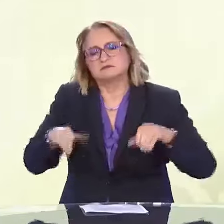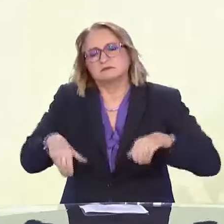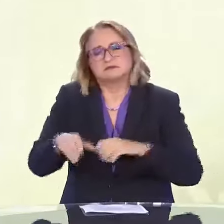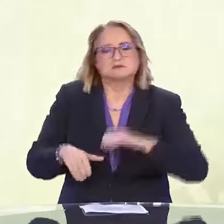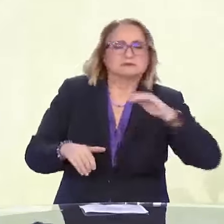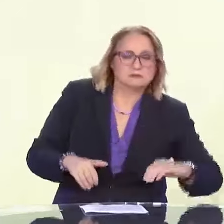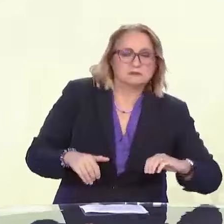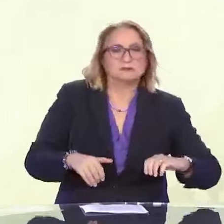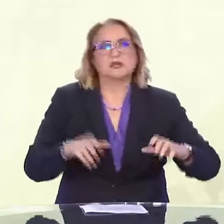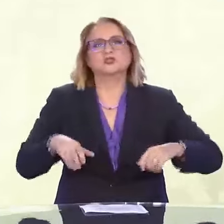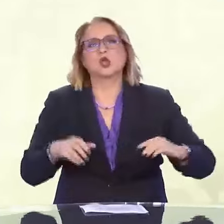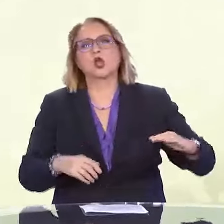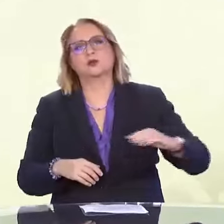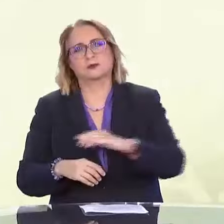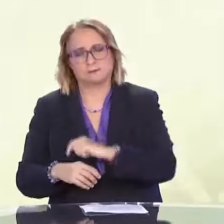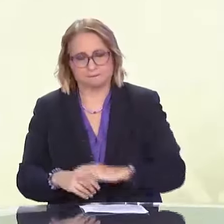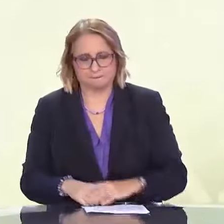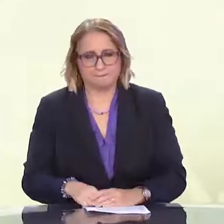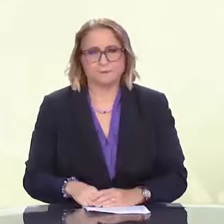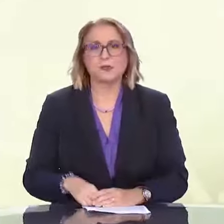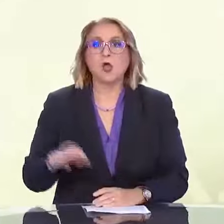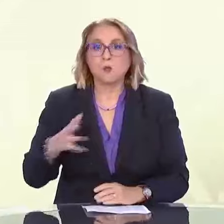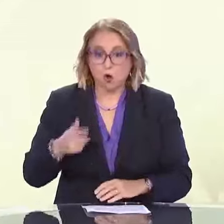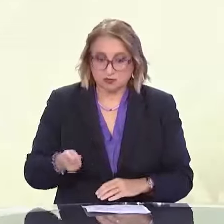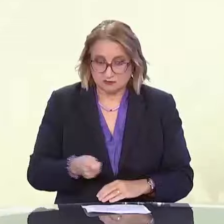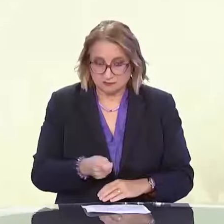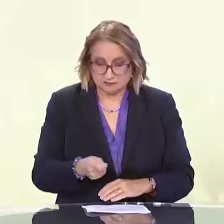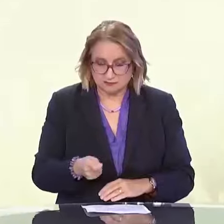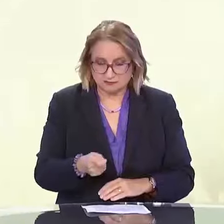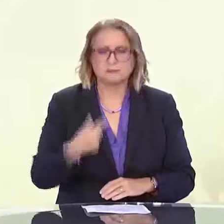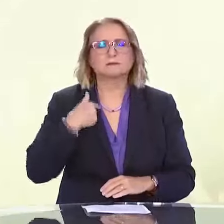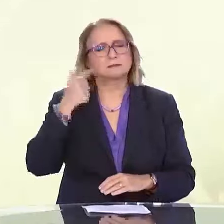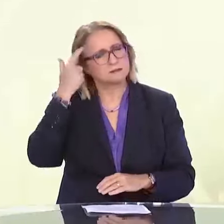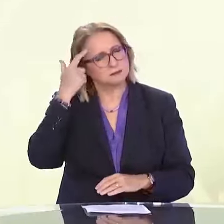Μόλις τελειώσει το κράσπιτο που ακολουθούμε, θα ξέρουμε ότι έχει έρθει η ώρα να περάσουμε.